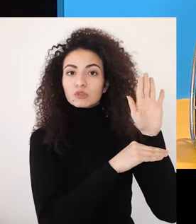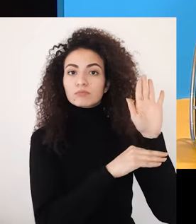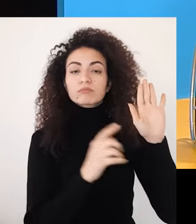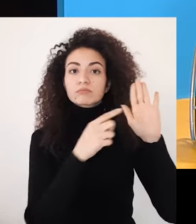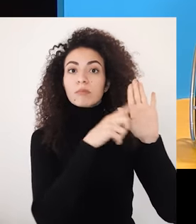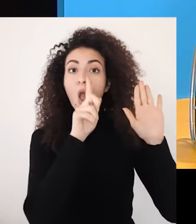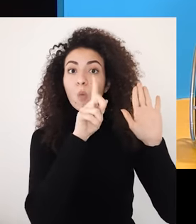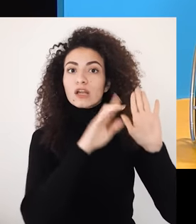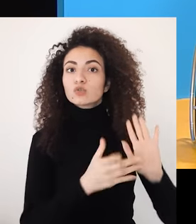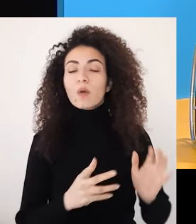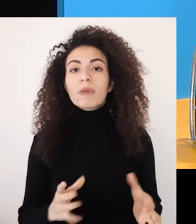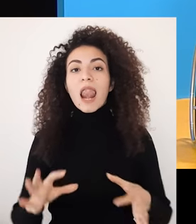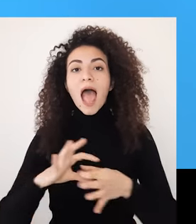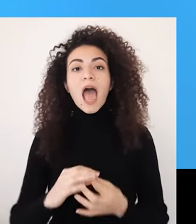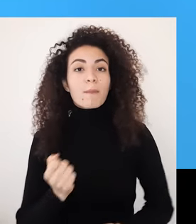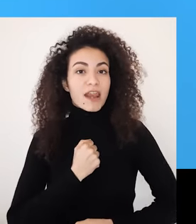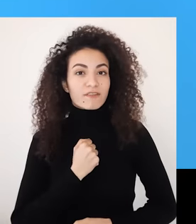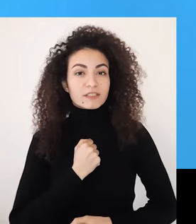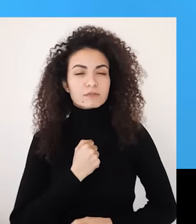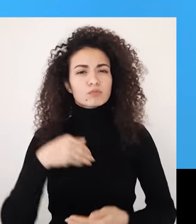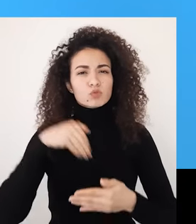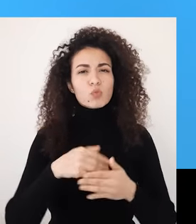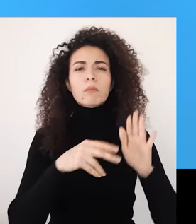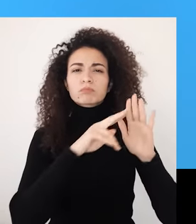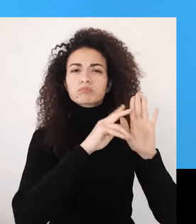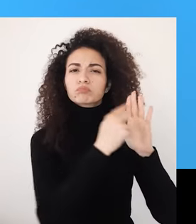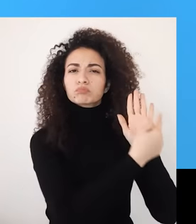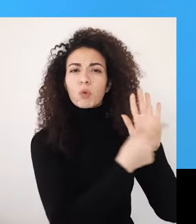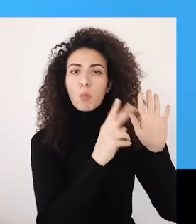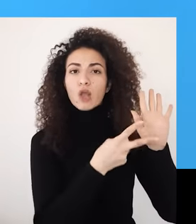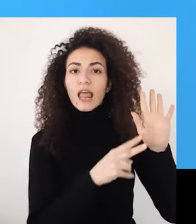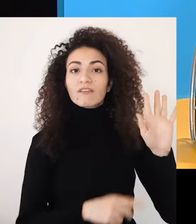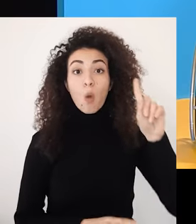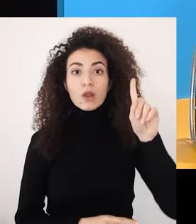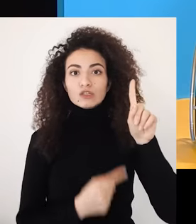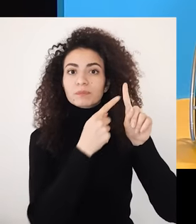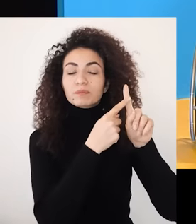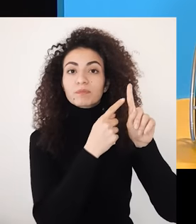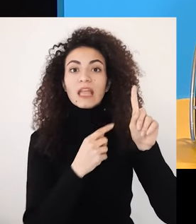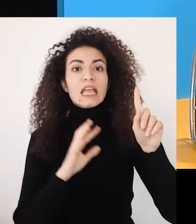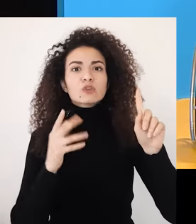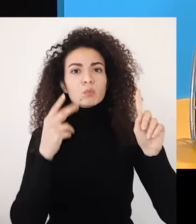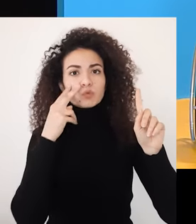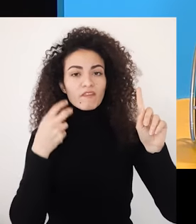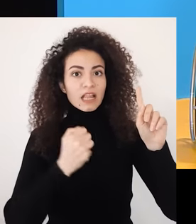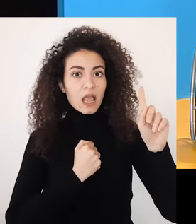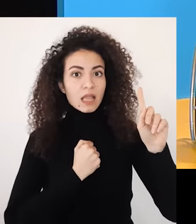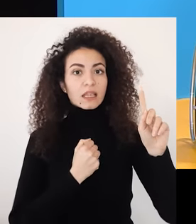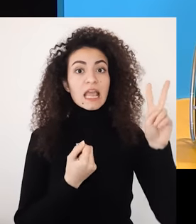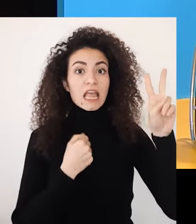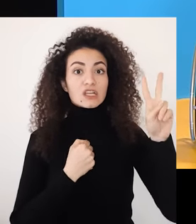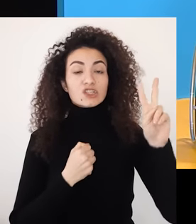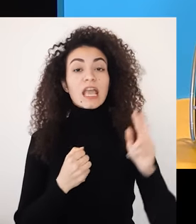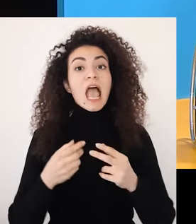عنوان العلاقة مع الزيت بيتخللها عدة موادية هي مفهوم الزيت تقدير